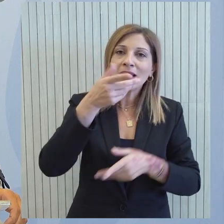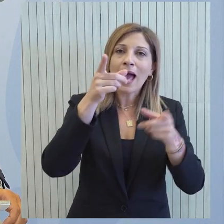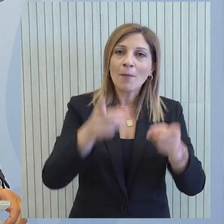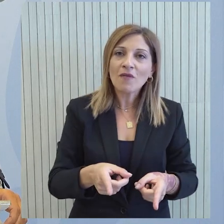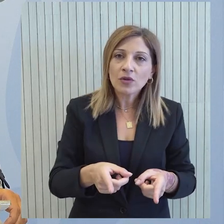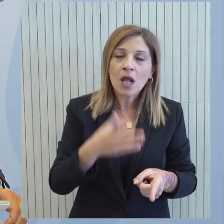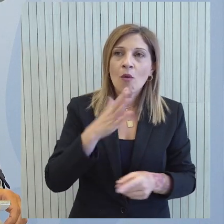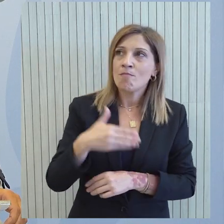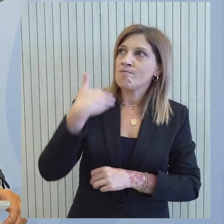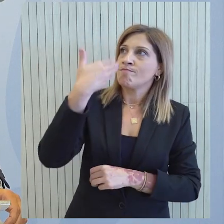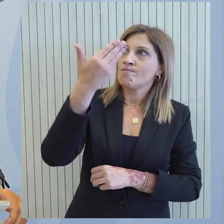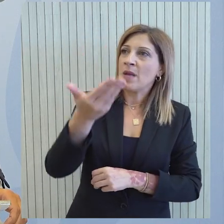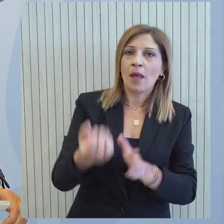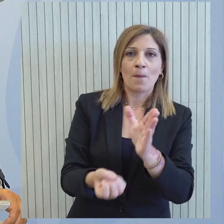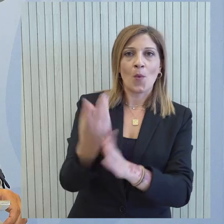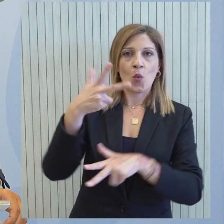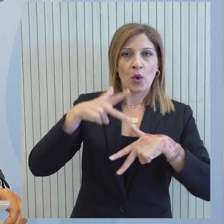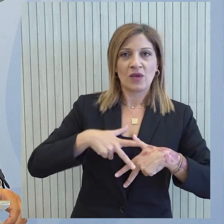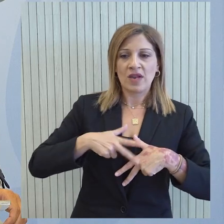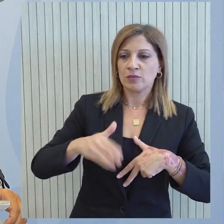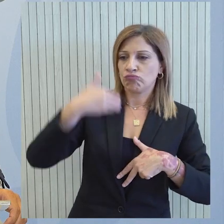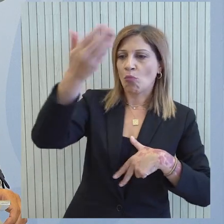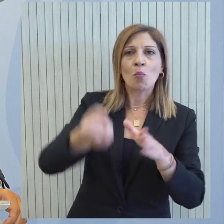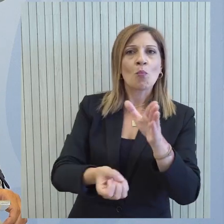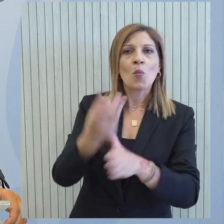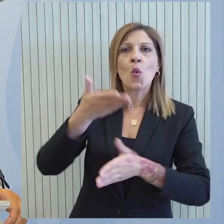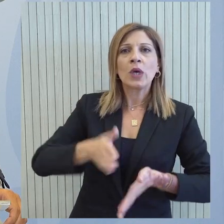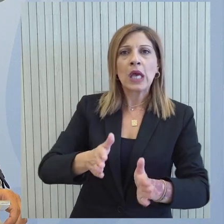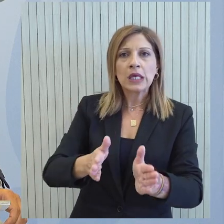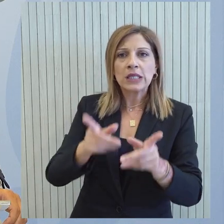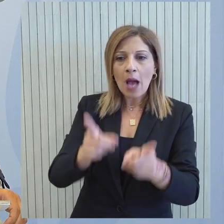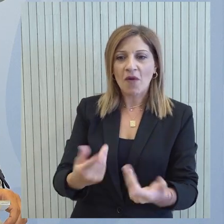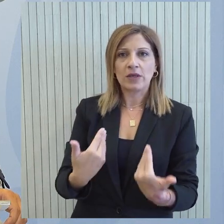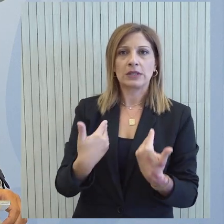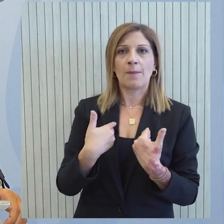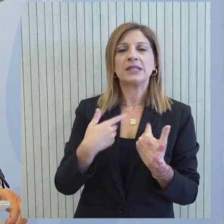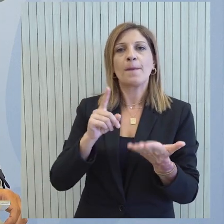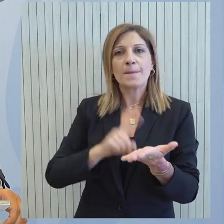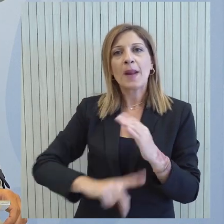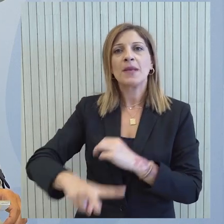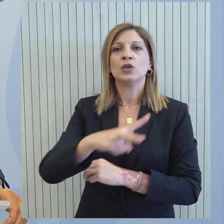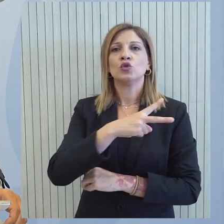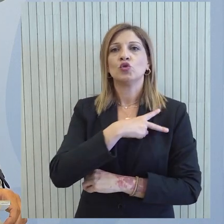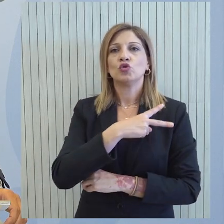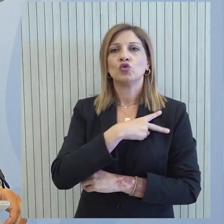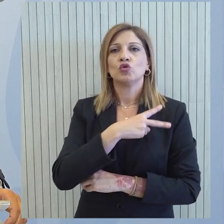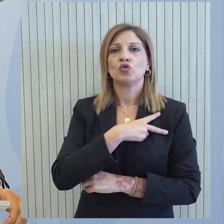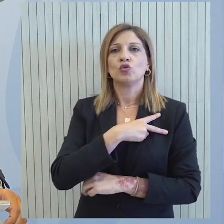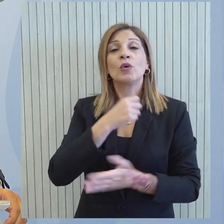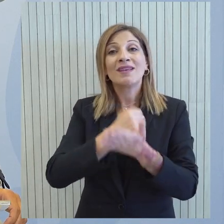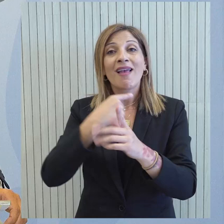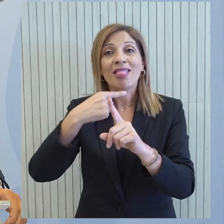γιατί θα είμαστε υπόλογοι στις επόμενες γενιάς. να σας θυμίσω ότι οι αποφάσεις οι οποίες λαμβάνονται σε αυτά τα έργα θα έχουν